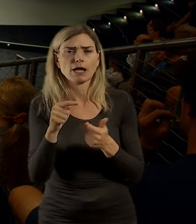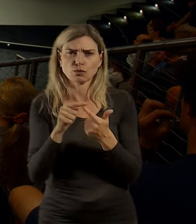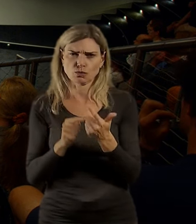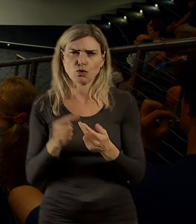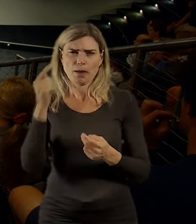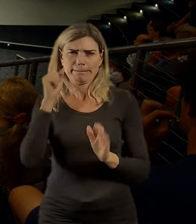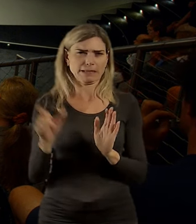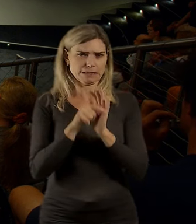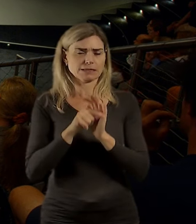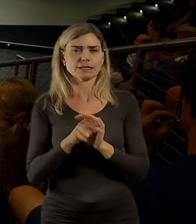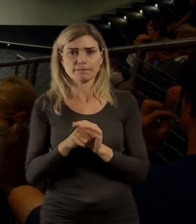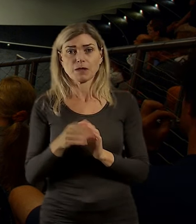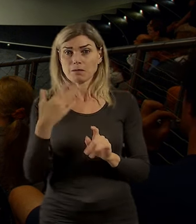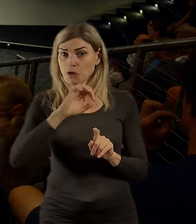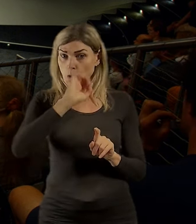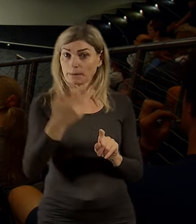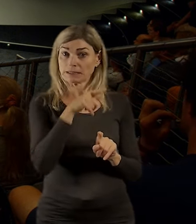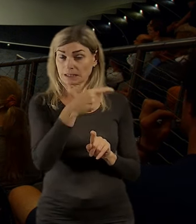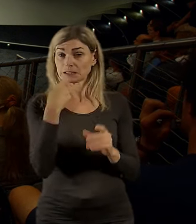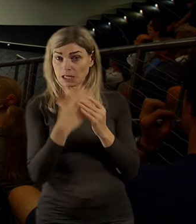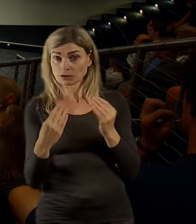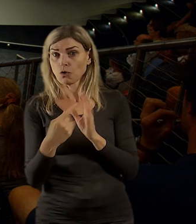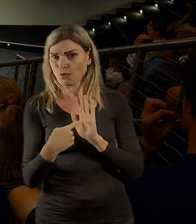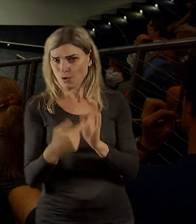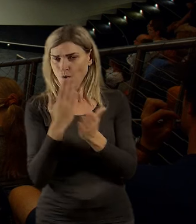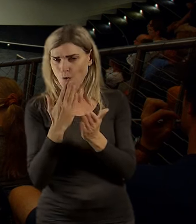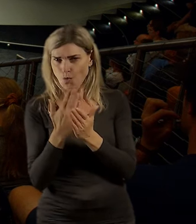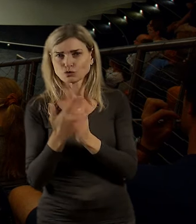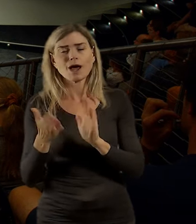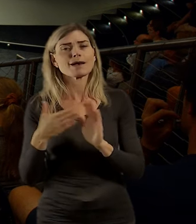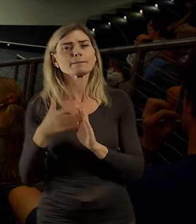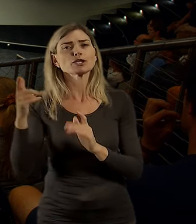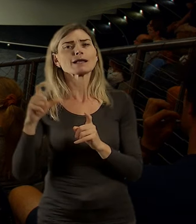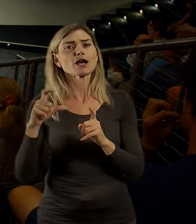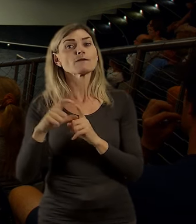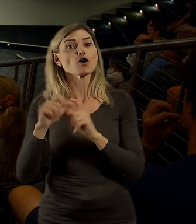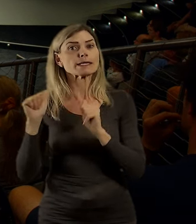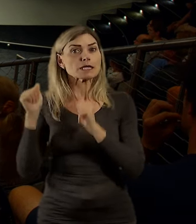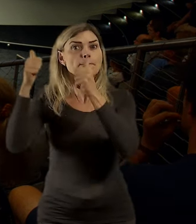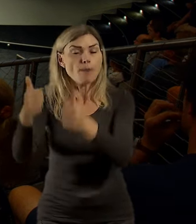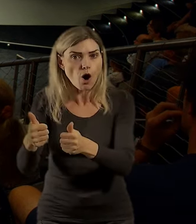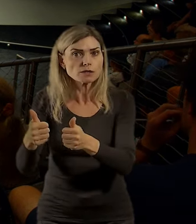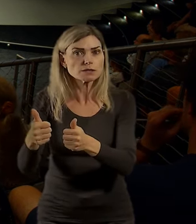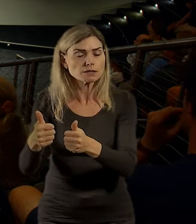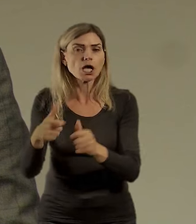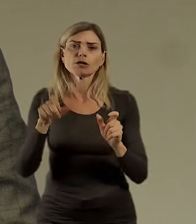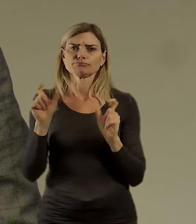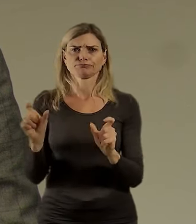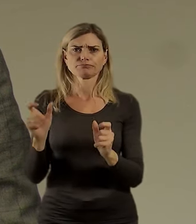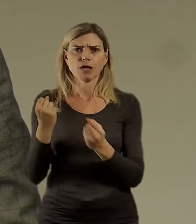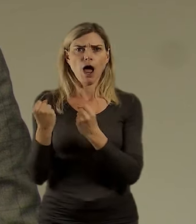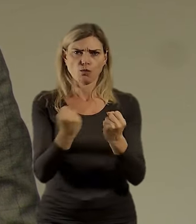byla. Chystáme jich více. Některé se už staví. Třeba takový dvorecký most. Bude most, na který nebudou moc auta.